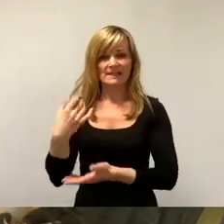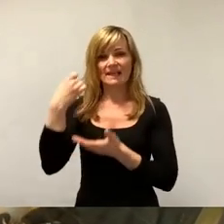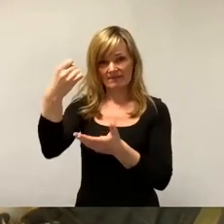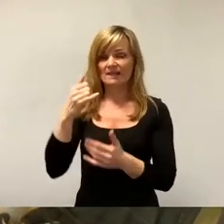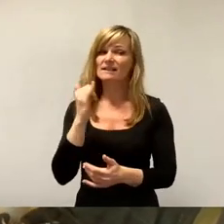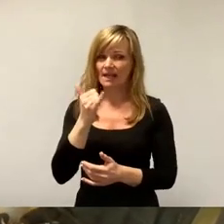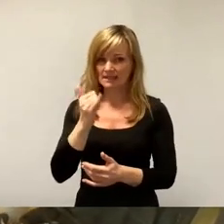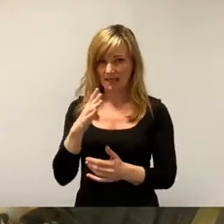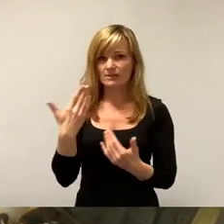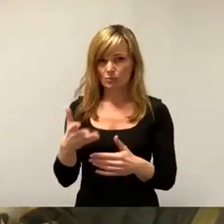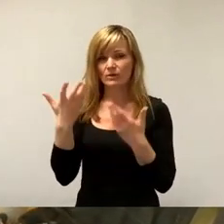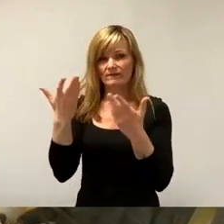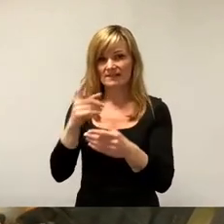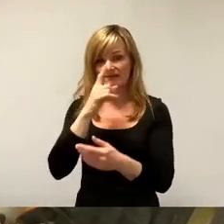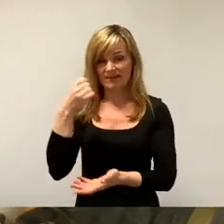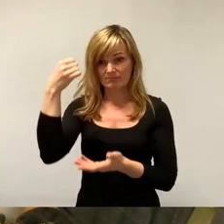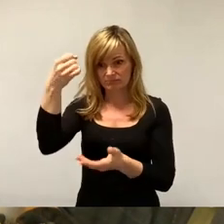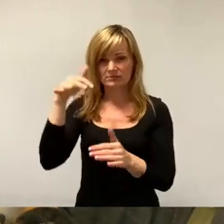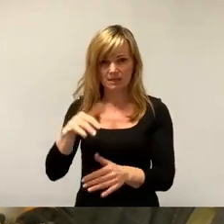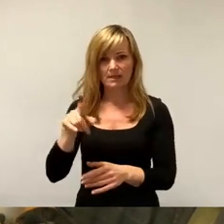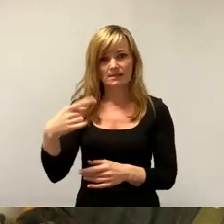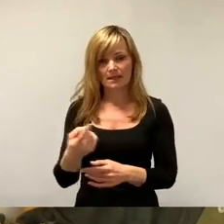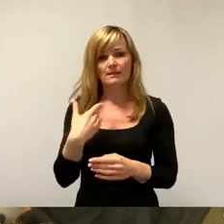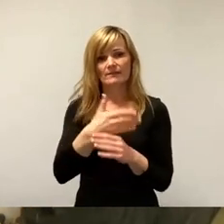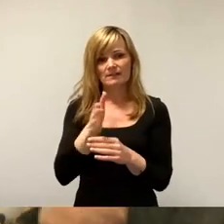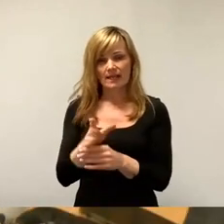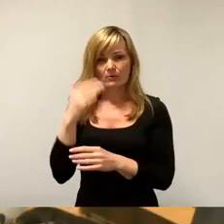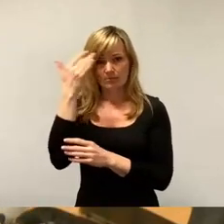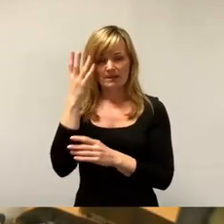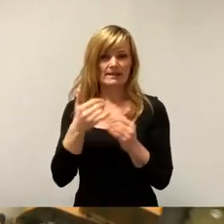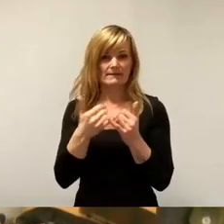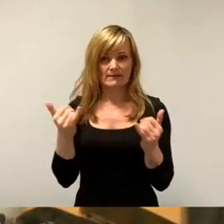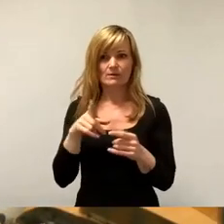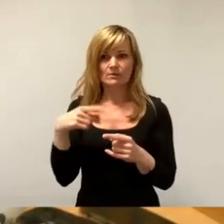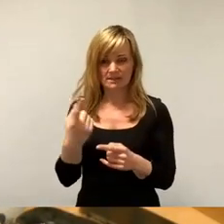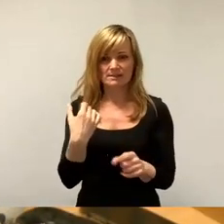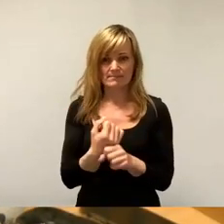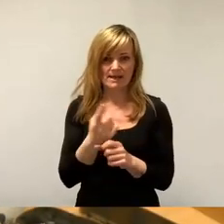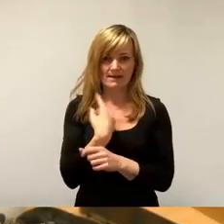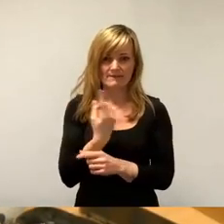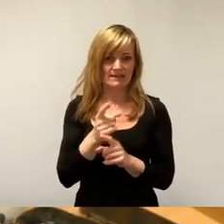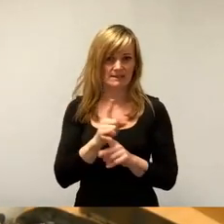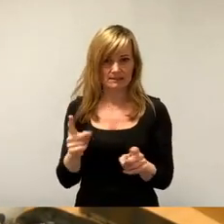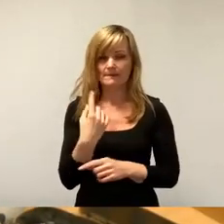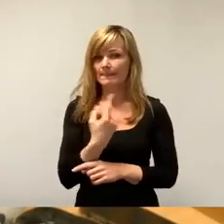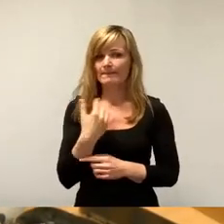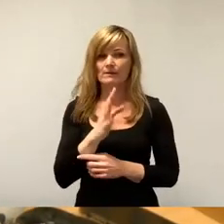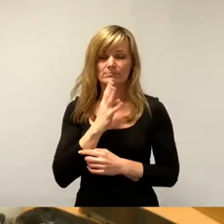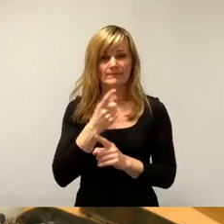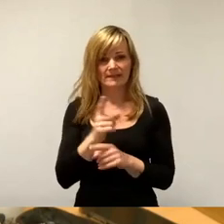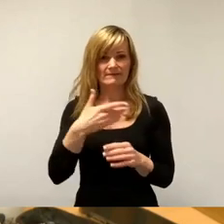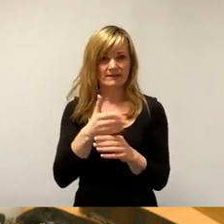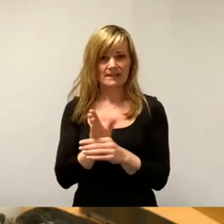Wenn wir das dann haben, dann müssen wir über die Verteilung reden. Und das tun wir nicht. Wir reden nicht über die Verteilung dieser